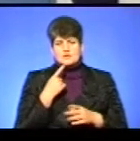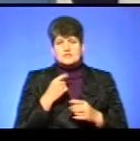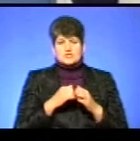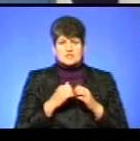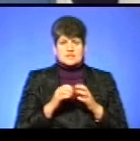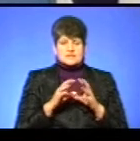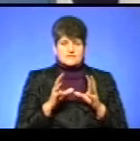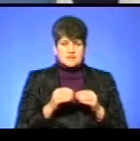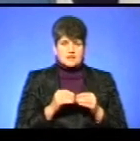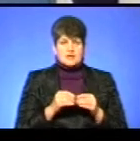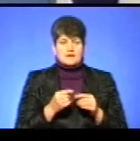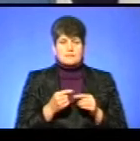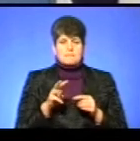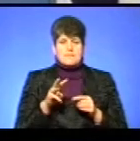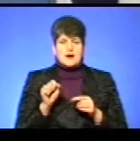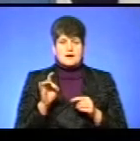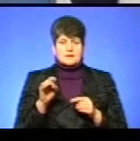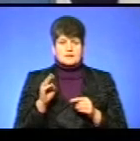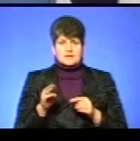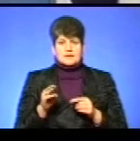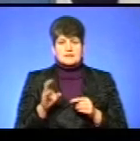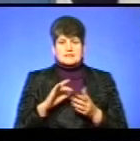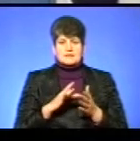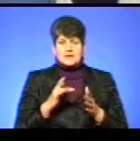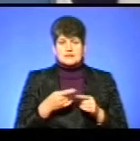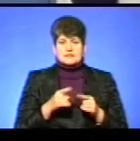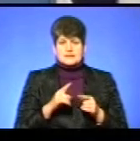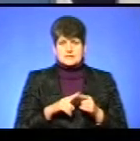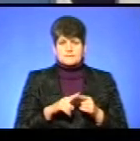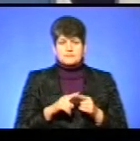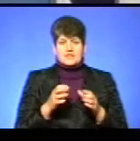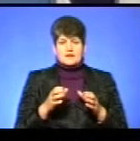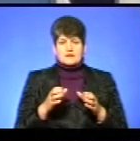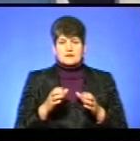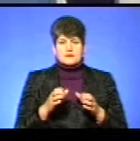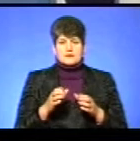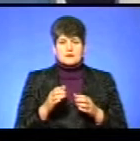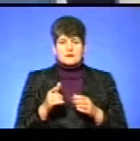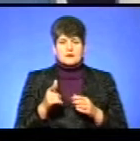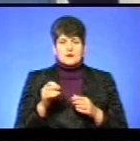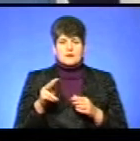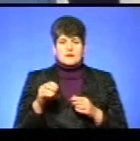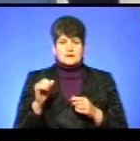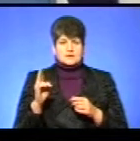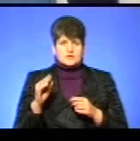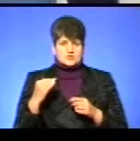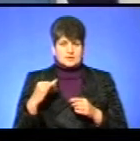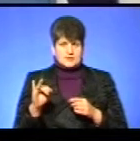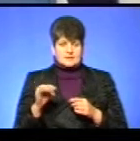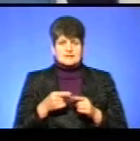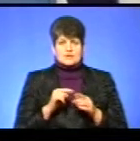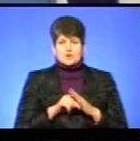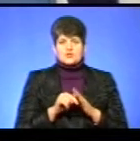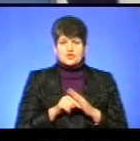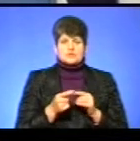все, ареал поширення Мартина Сріблястого визначає як голарктичний. Що це означає? Це є